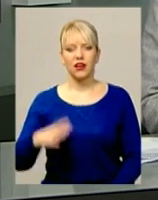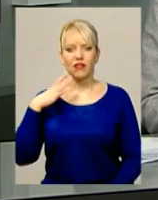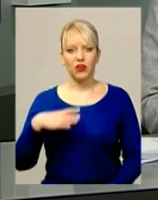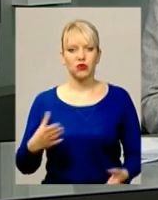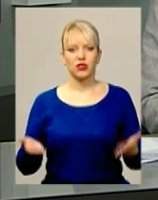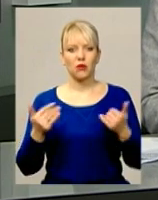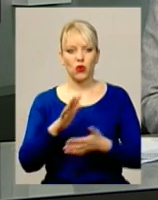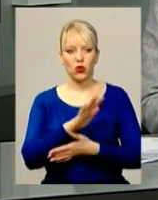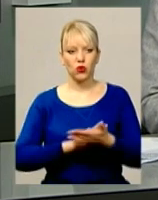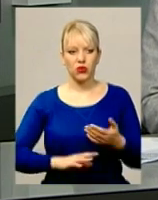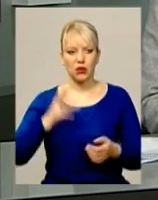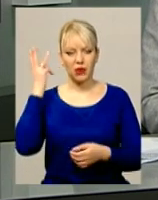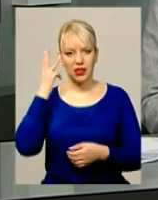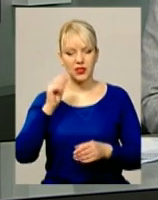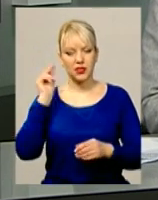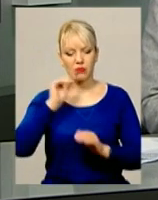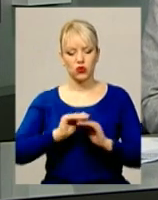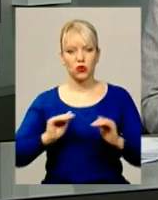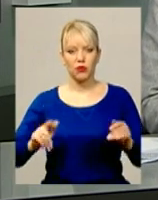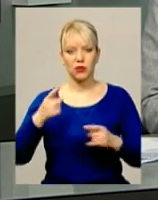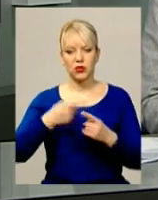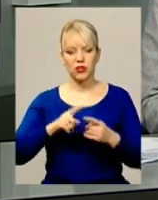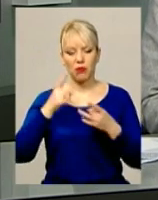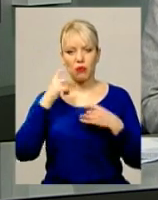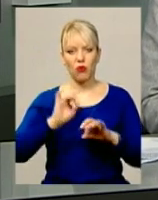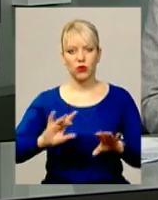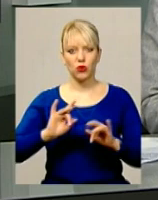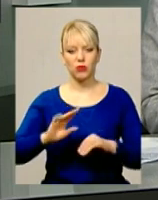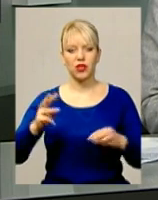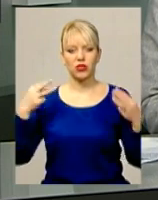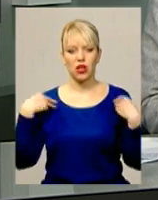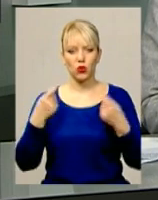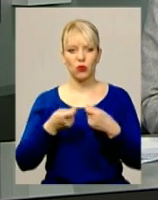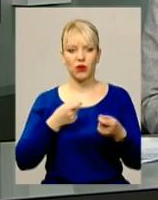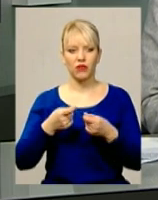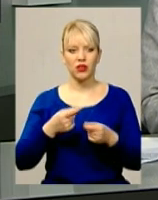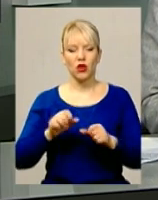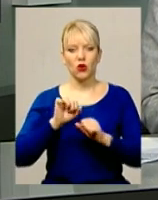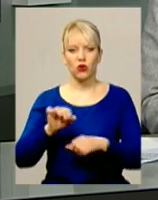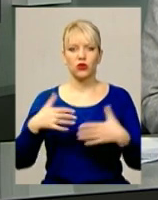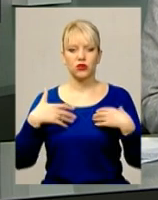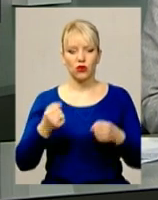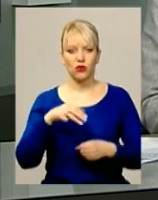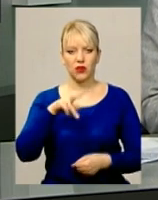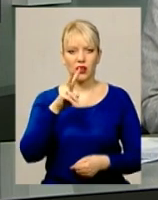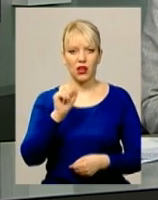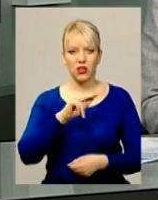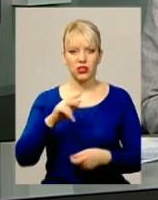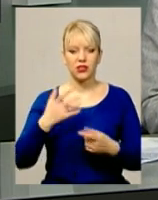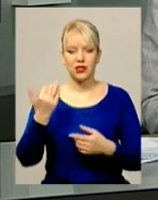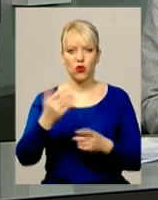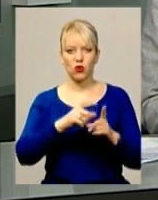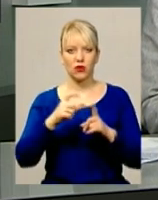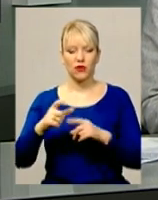канікули продовжили хмельницьким школярам. Про це повідомив начальник управління охорони здоров'я міської ради Борис Ткач. За його словами,